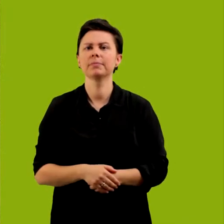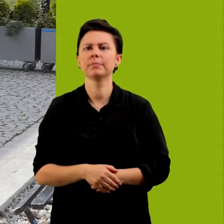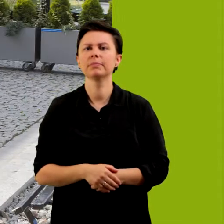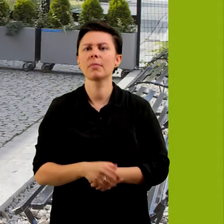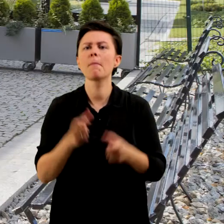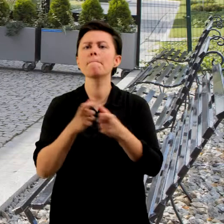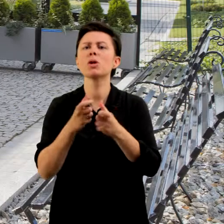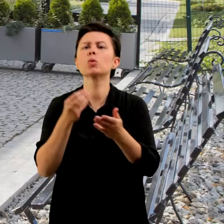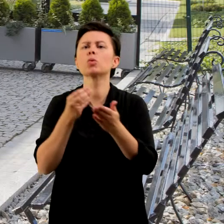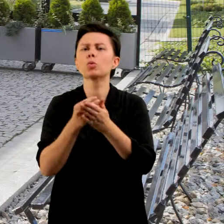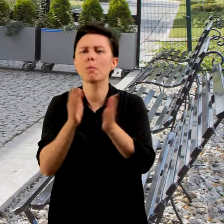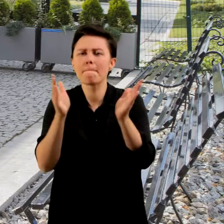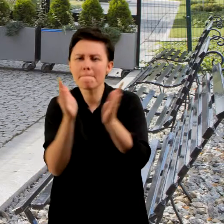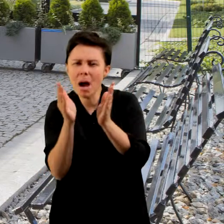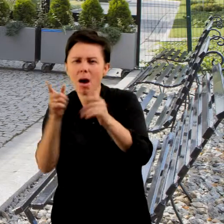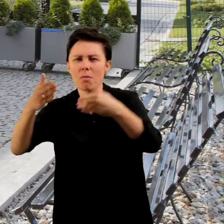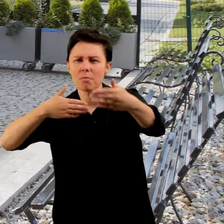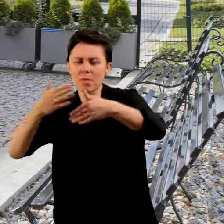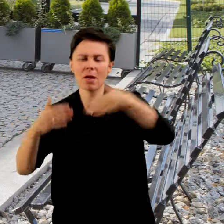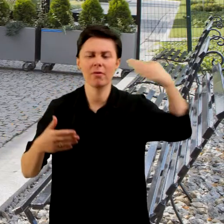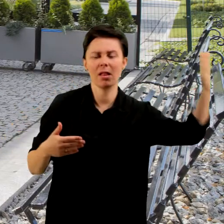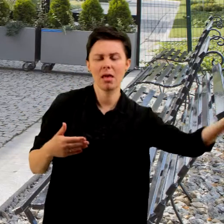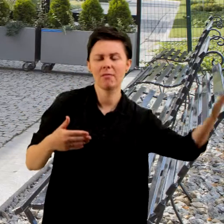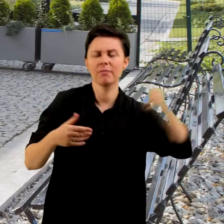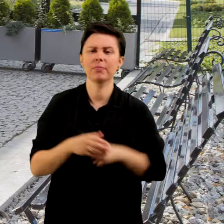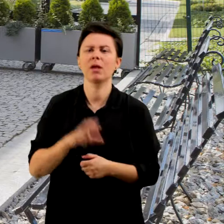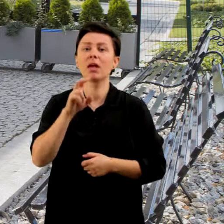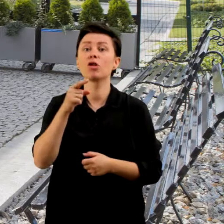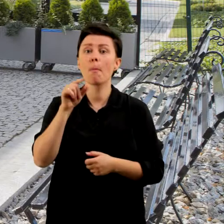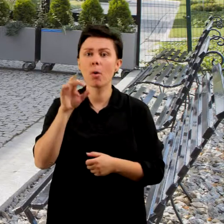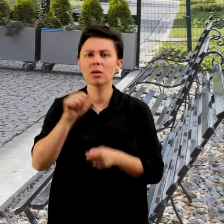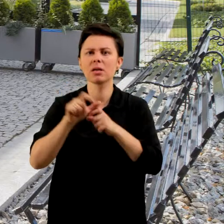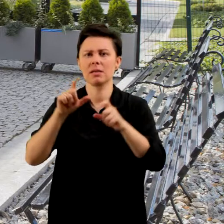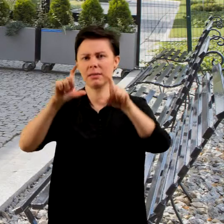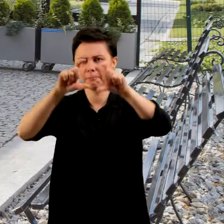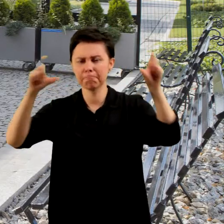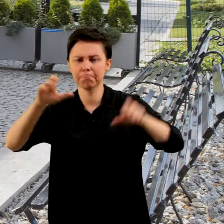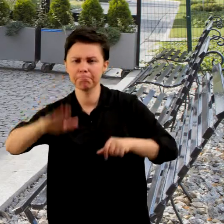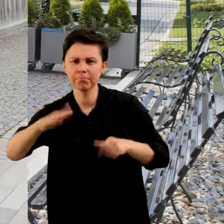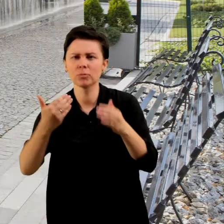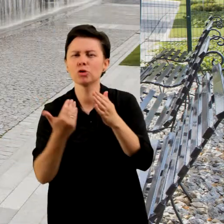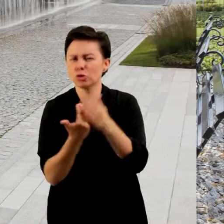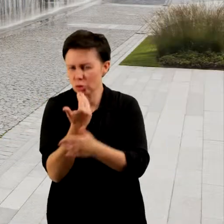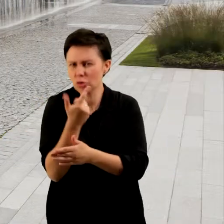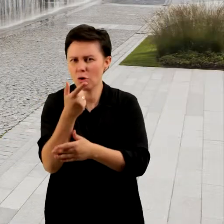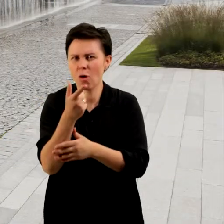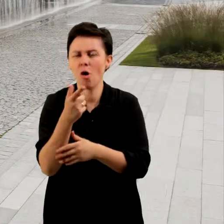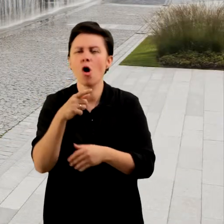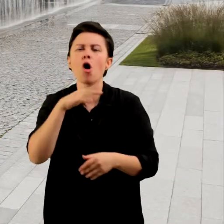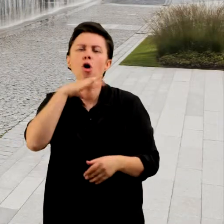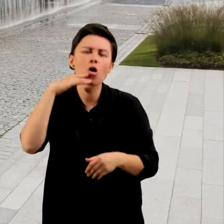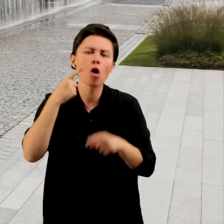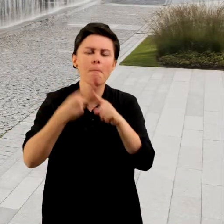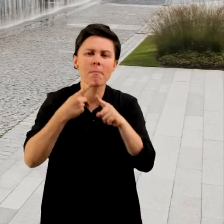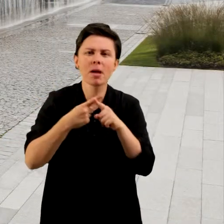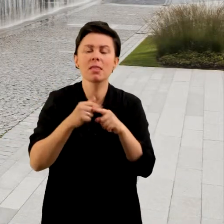Bilety kupisz w małym budynku przy bramie po lewej stronie. Hydropolis to prostokątny, parterowy, nowoczesny budynek w miedzianym kolorze.